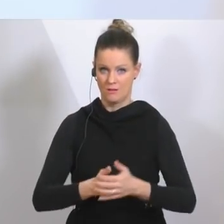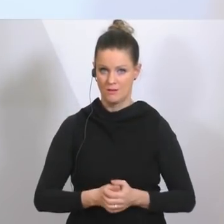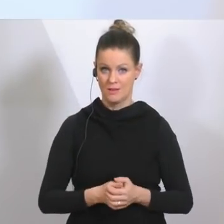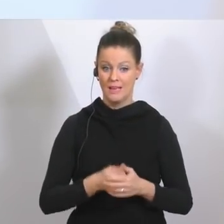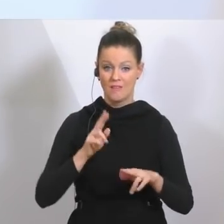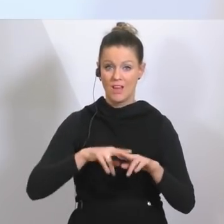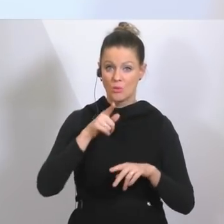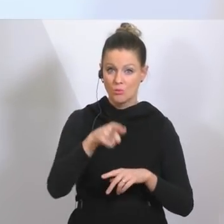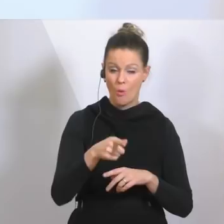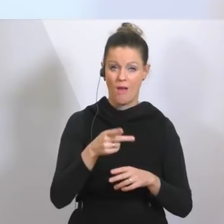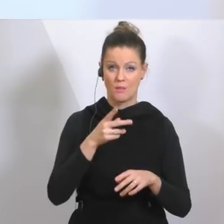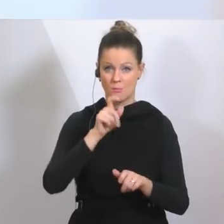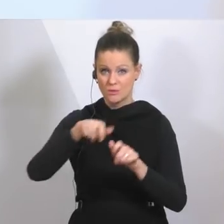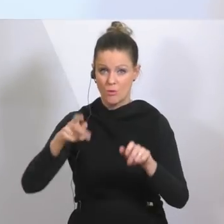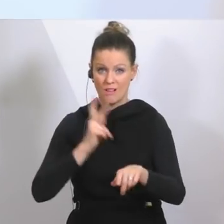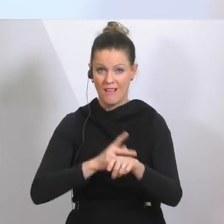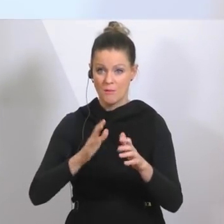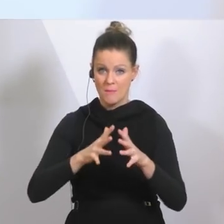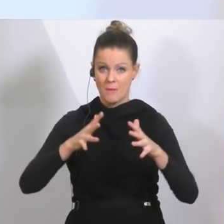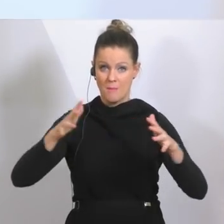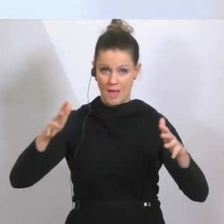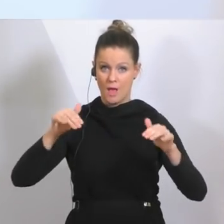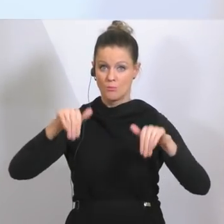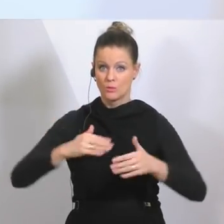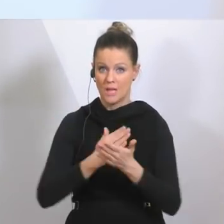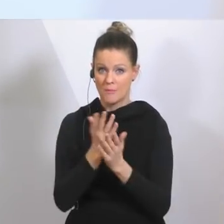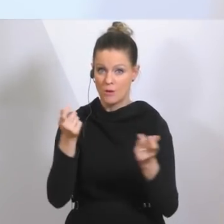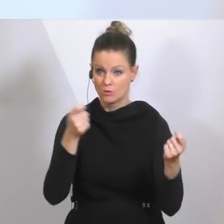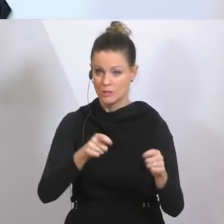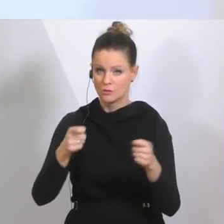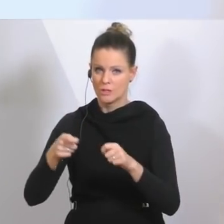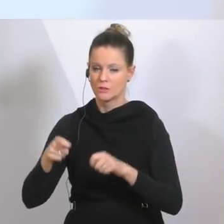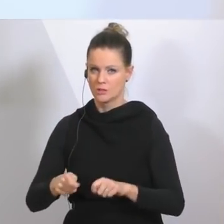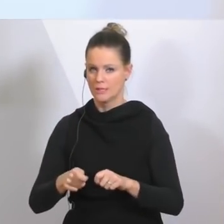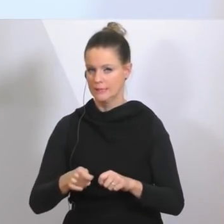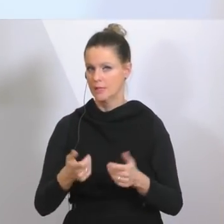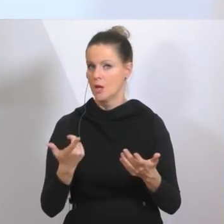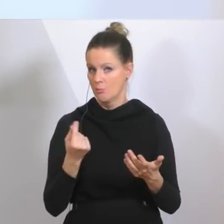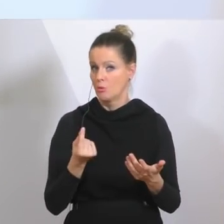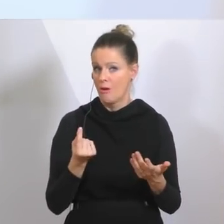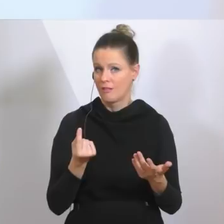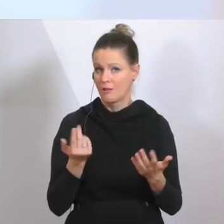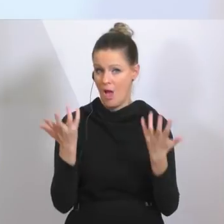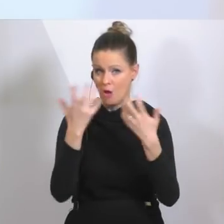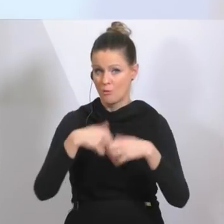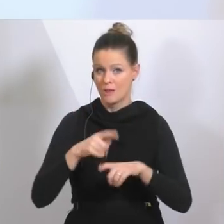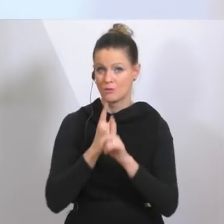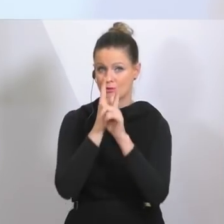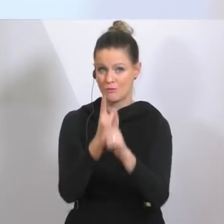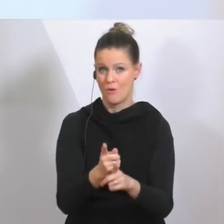Bereich, je mehr Schließungen von einzelnen Abteilungen Realität werden, desto kleiner wird natürlich dieses